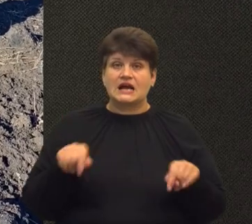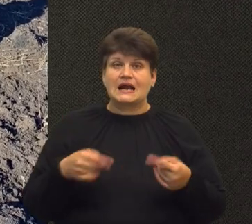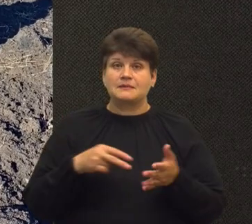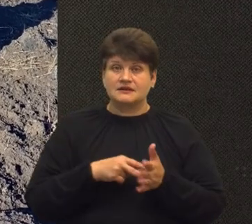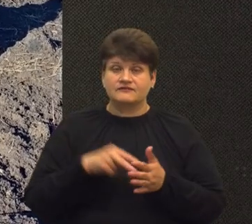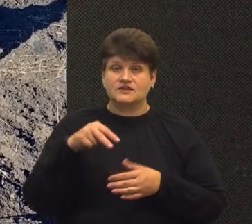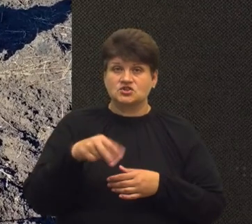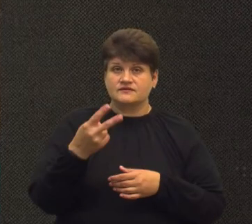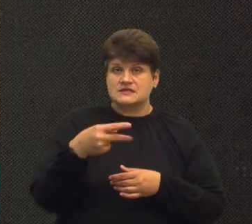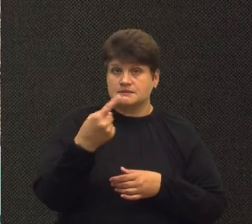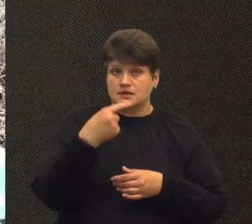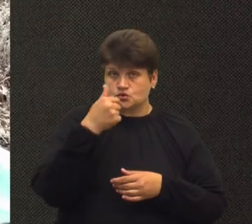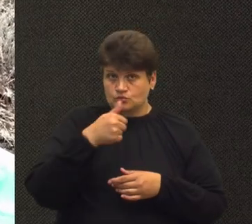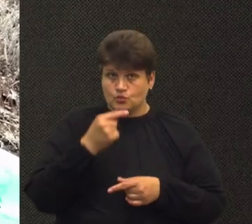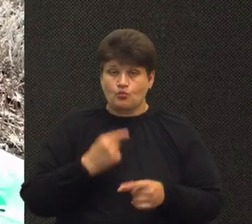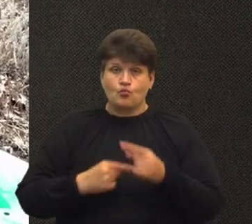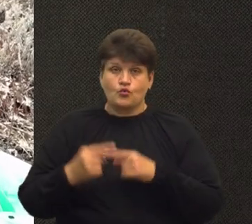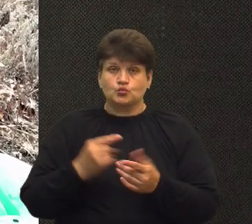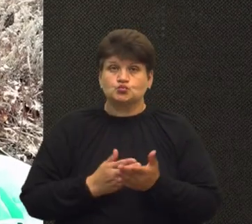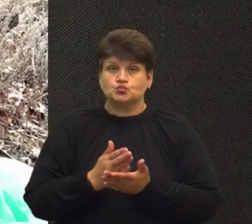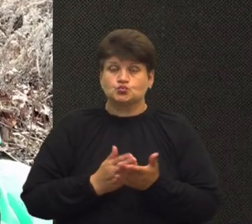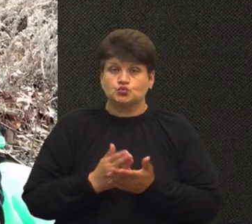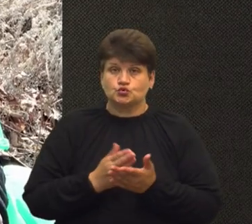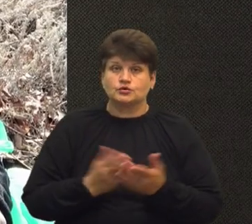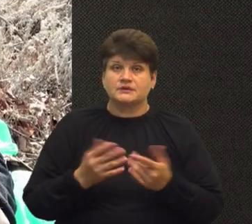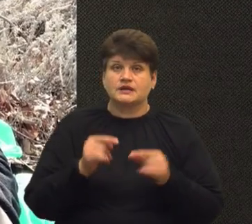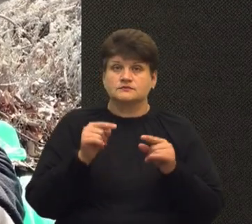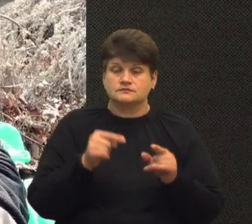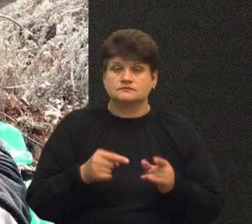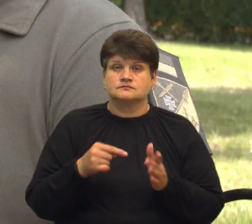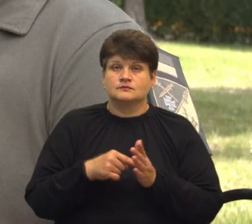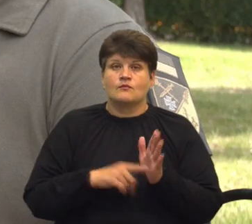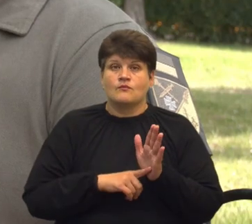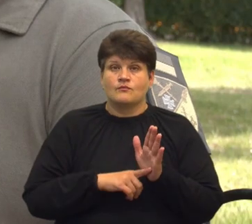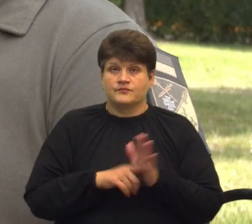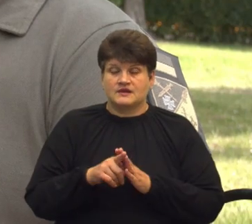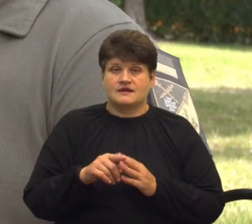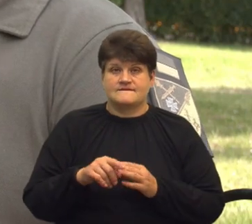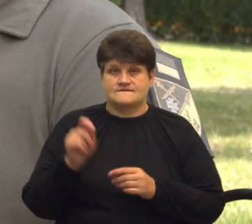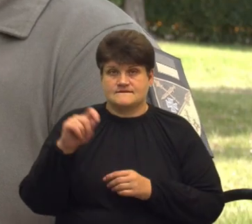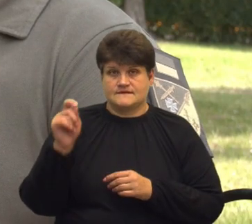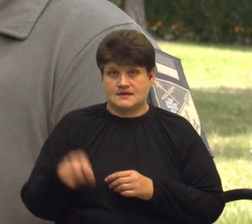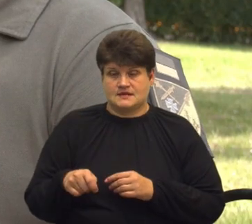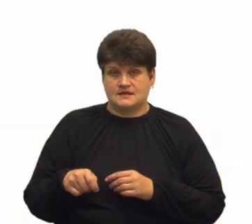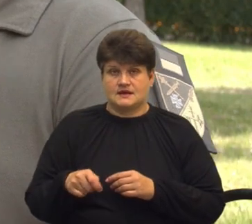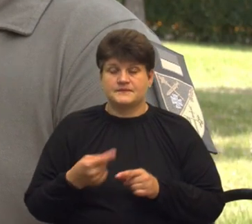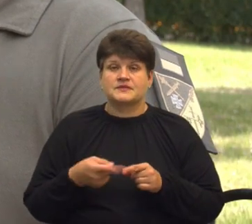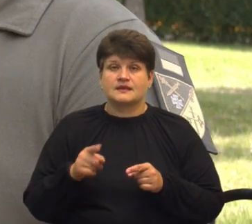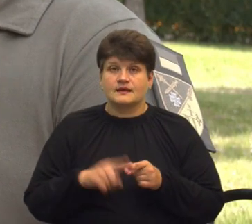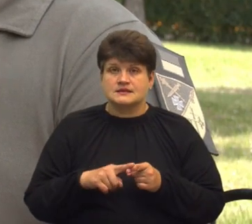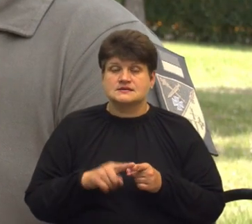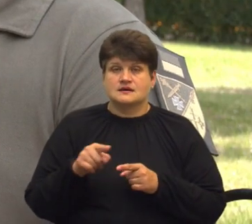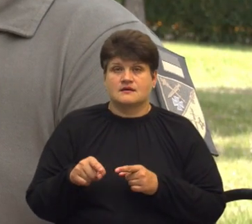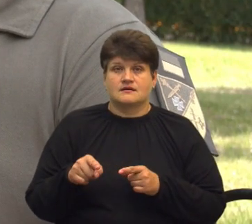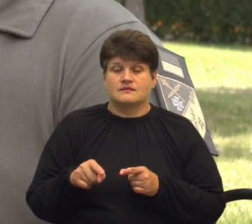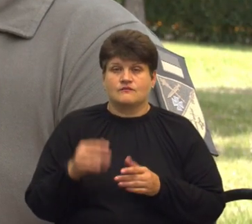2021-му році повернувся на службу, де його і застала повномасштабна війна. В окопах тої самої 24-ї бригади я